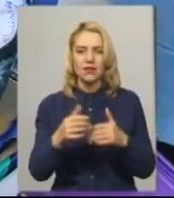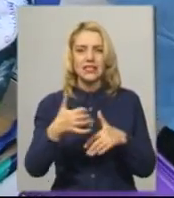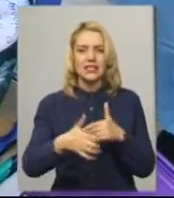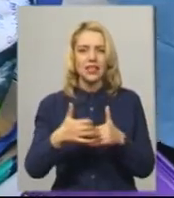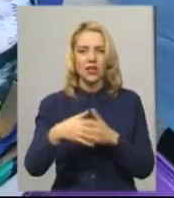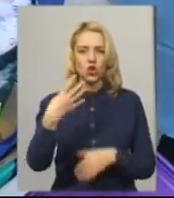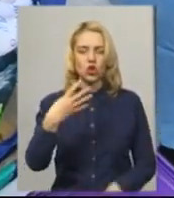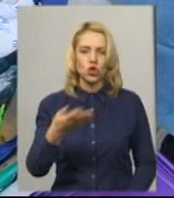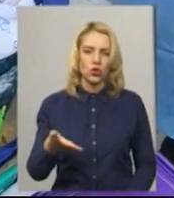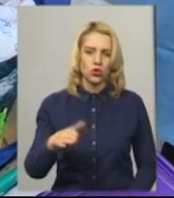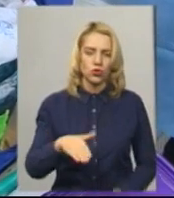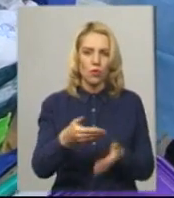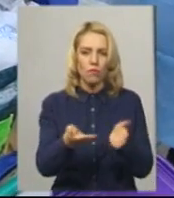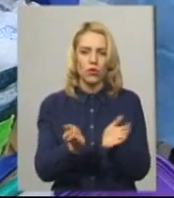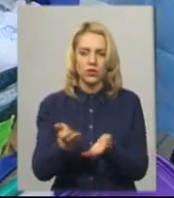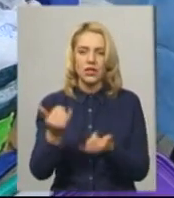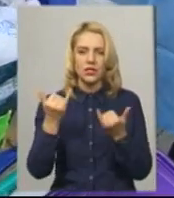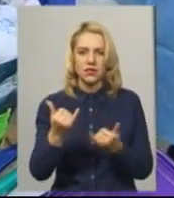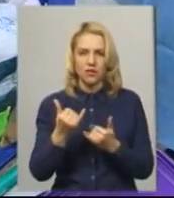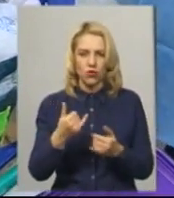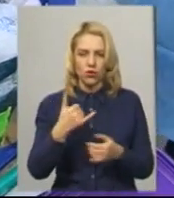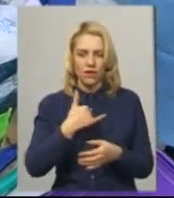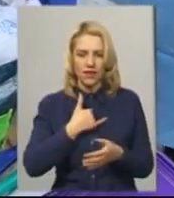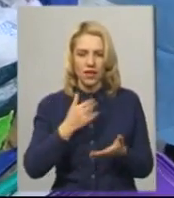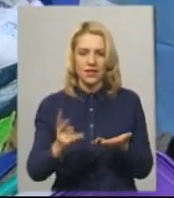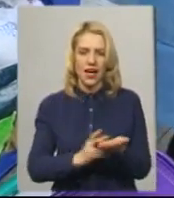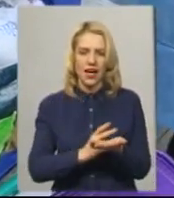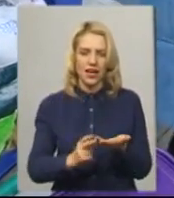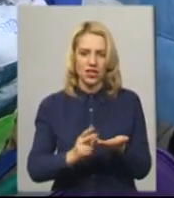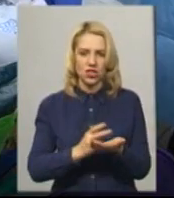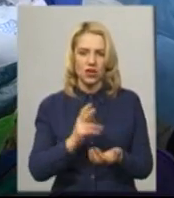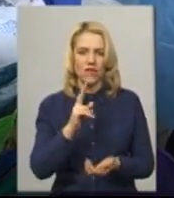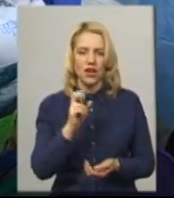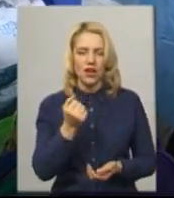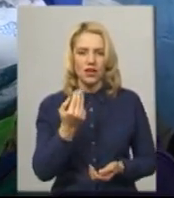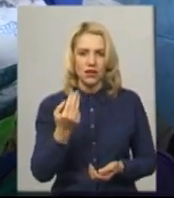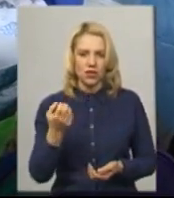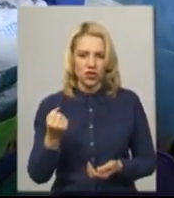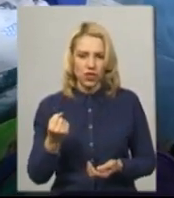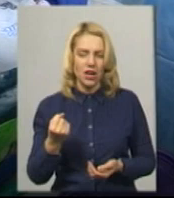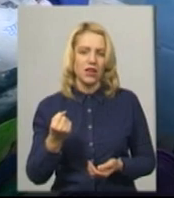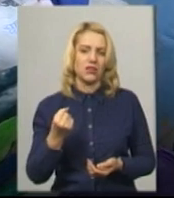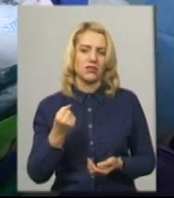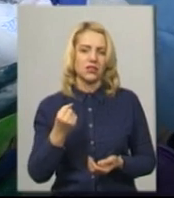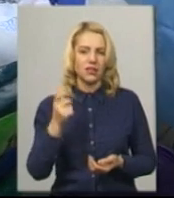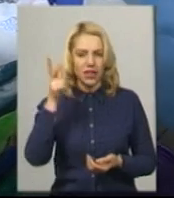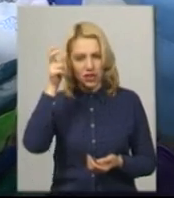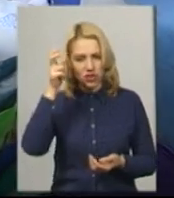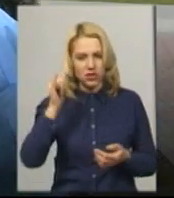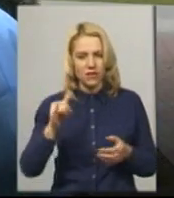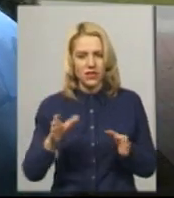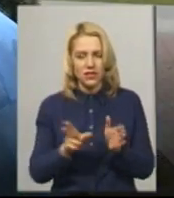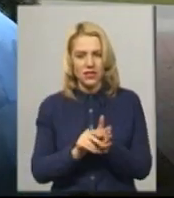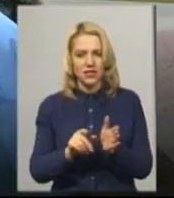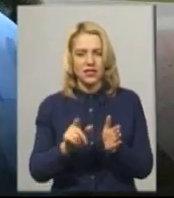Тимур Бікбулатов. Сьогодні у нас греччана каша з салом, і салат овочевий, капуста,